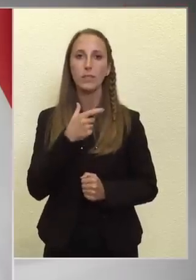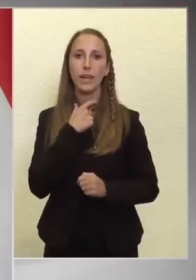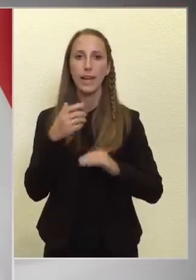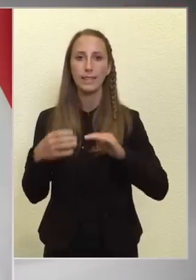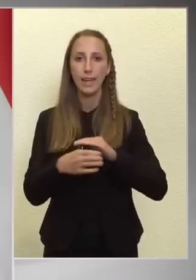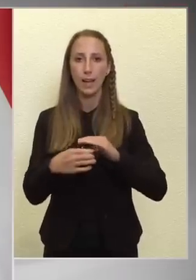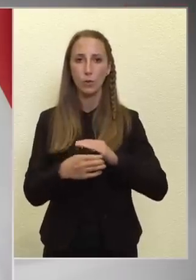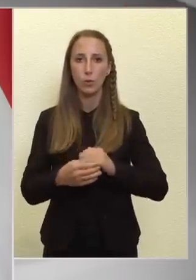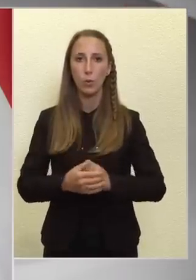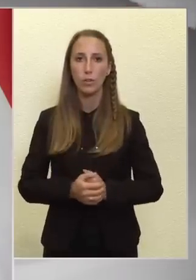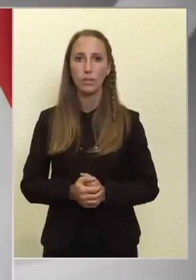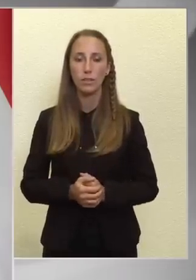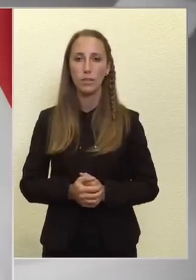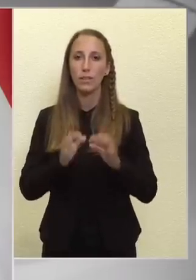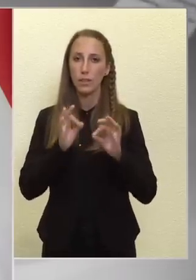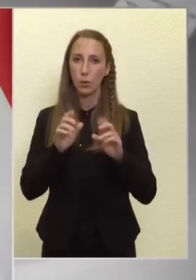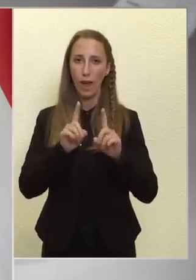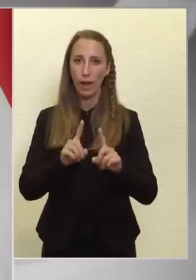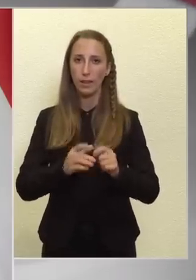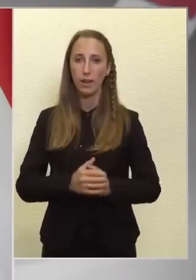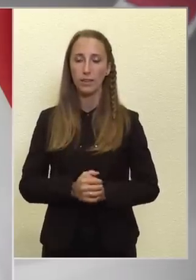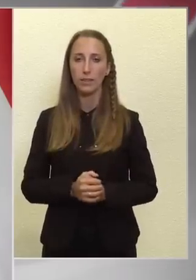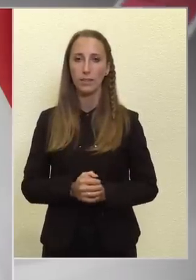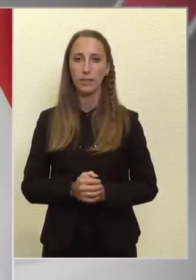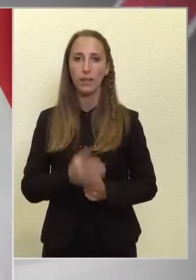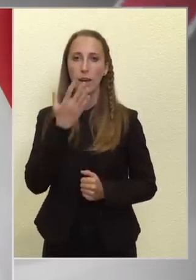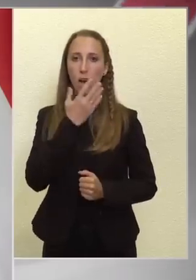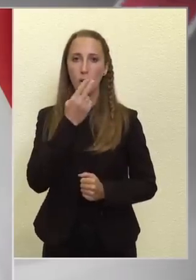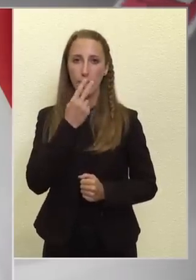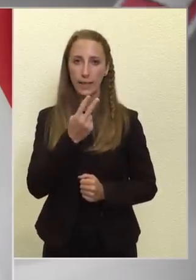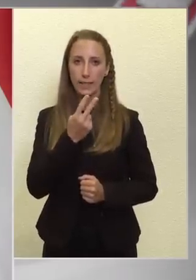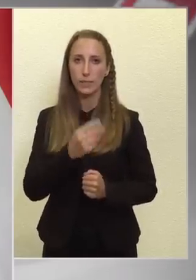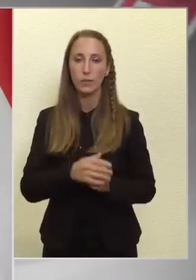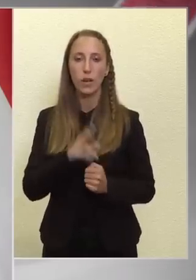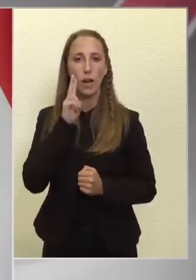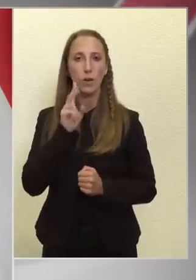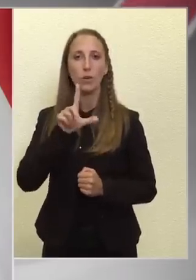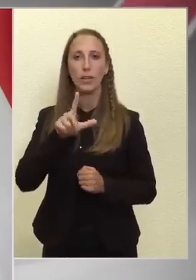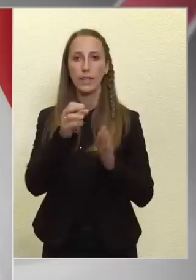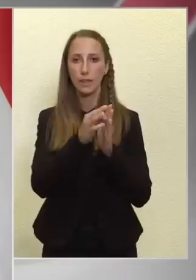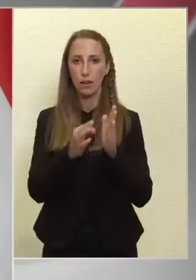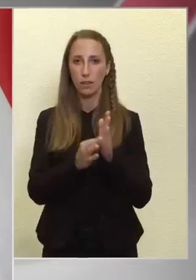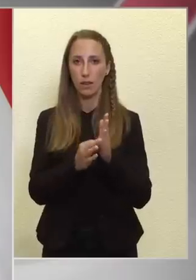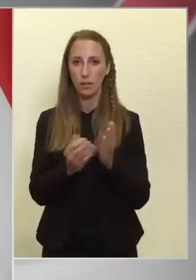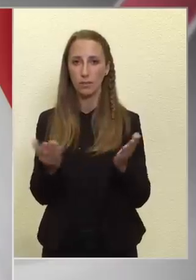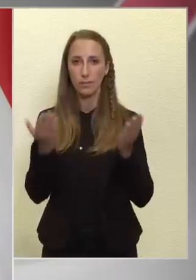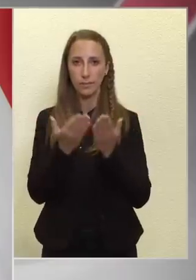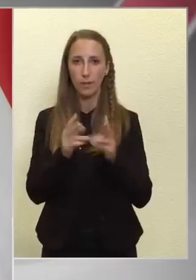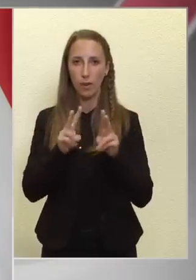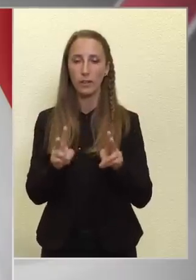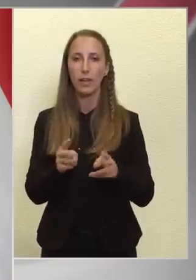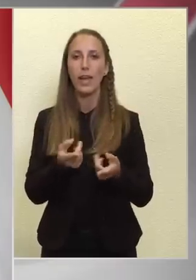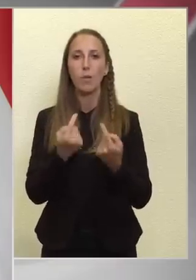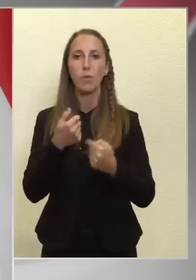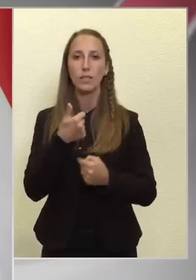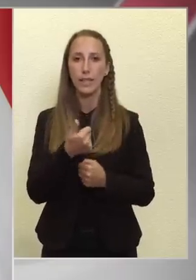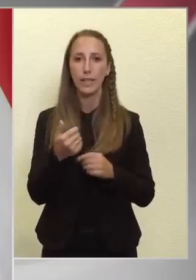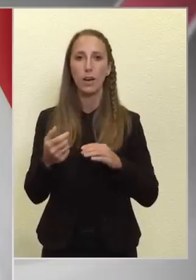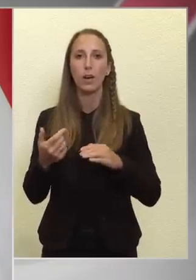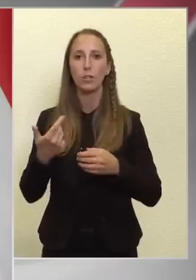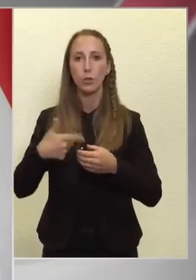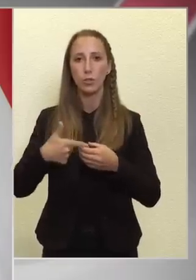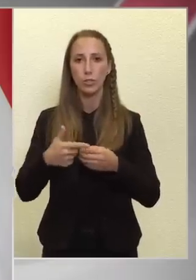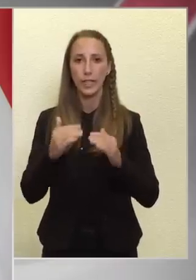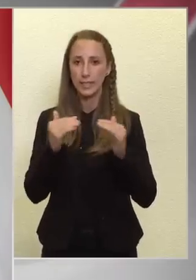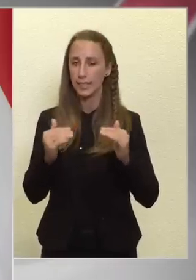gáztározók jól állnak. Ha megnézzük, akkor két adat van. Ebből az egyik az a töltöttségi szint, de